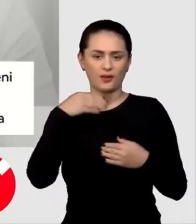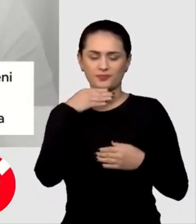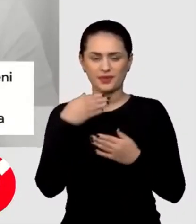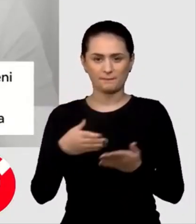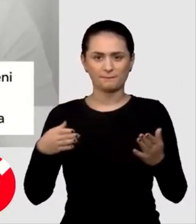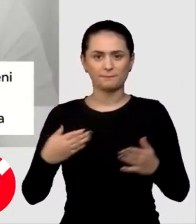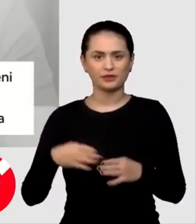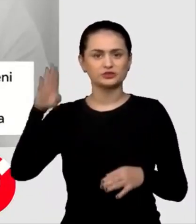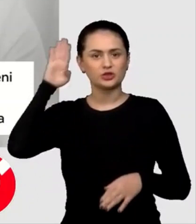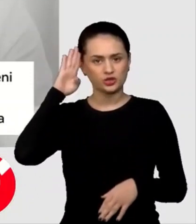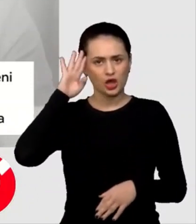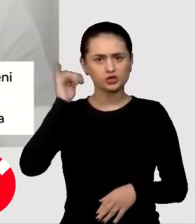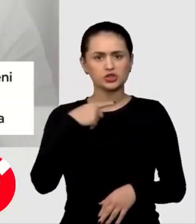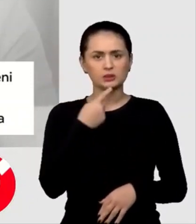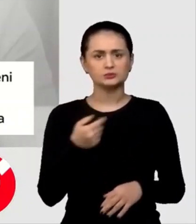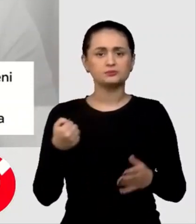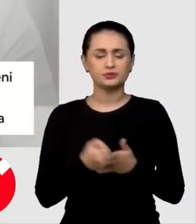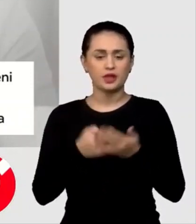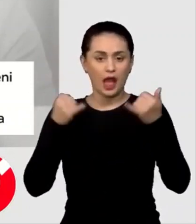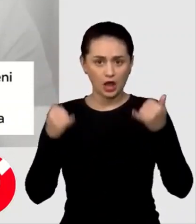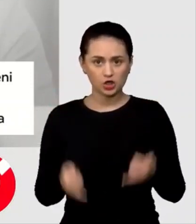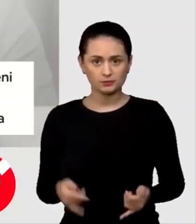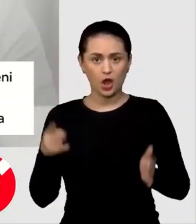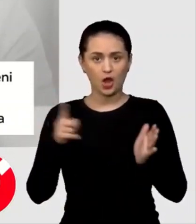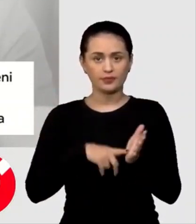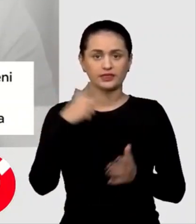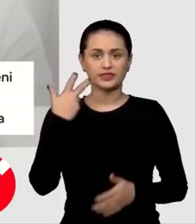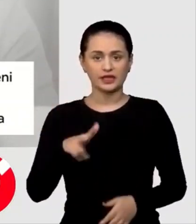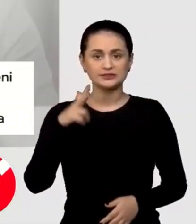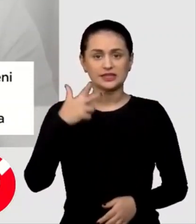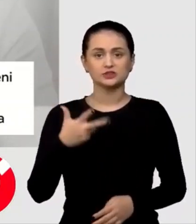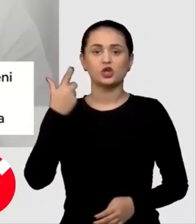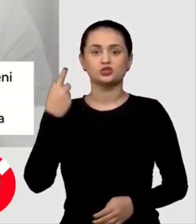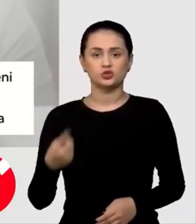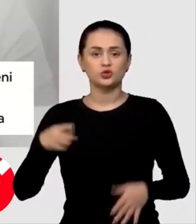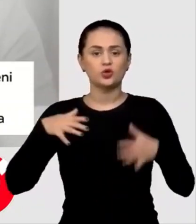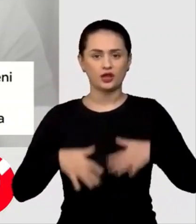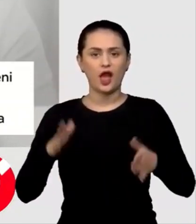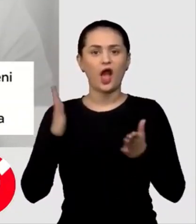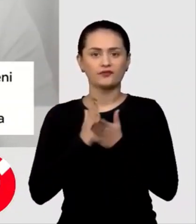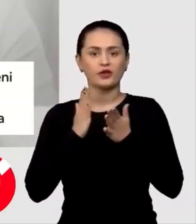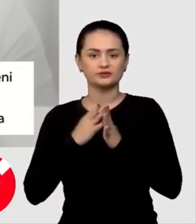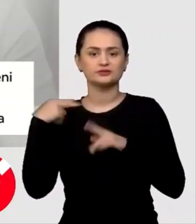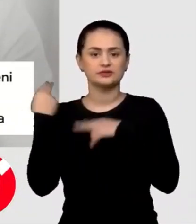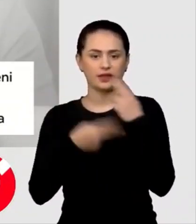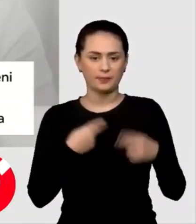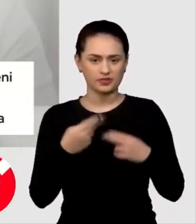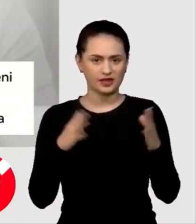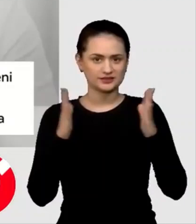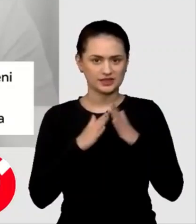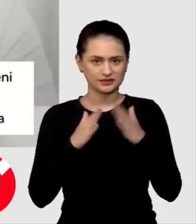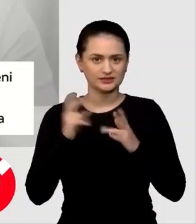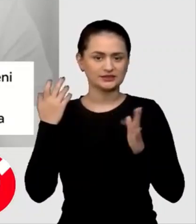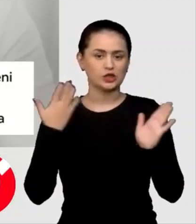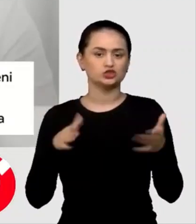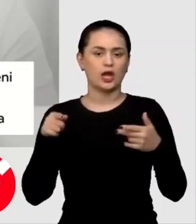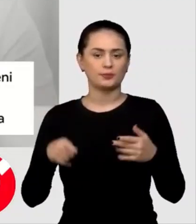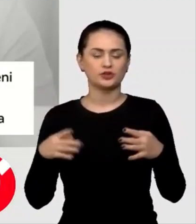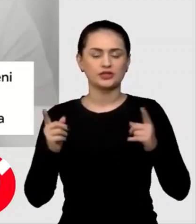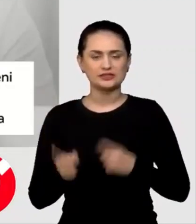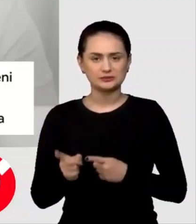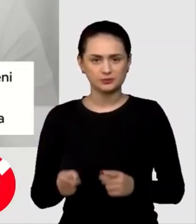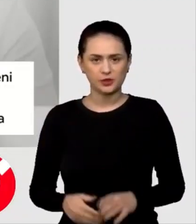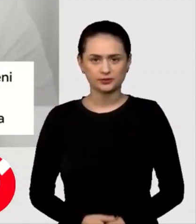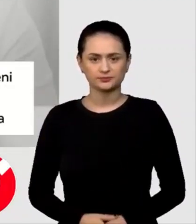decorat pe soldați și a preciza că până în acest moment, 8331 de ucrainei au fost repatriați de la începutul invaziei